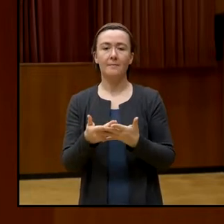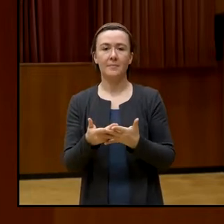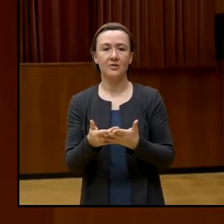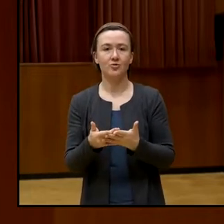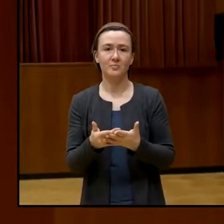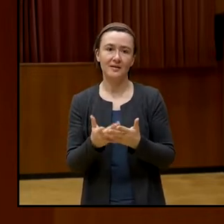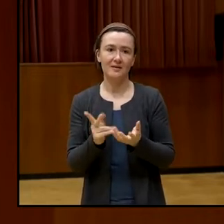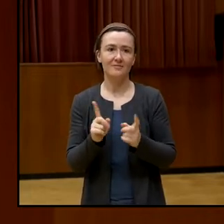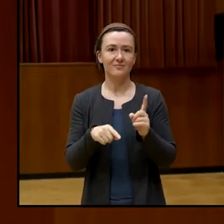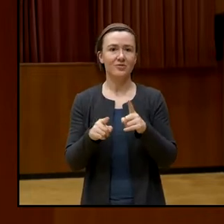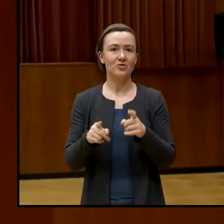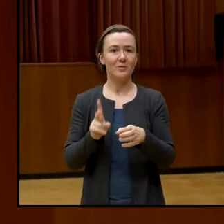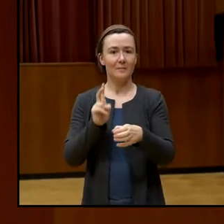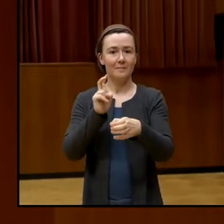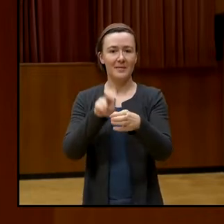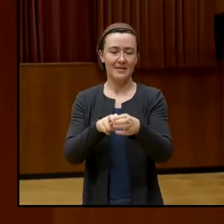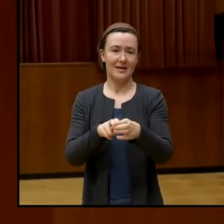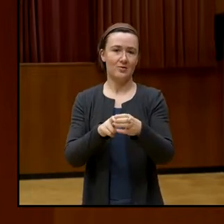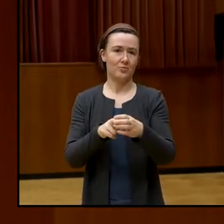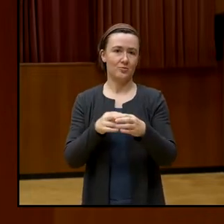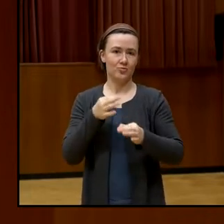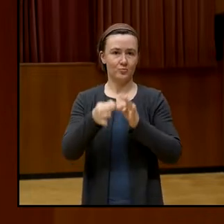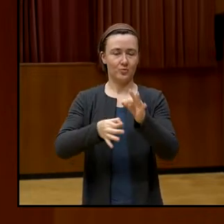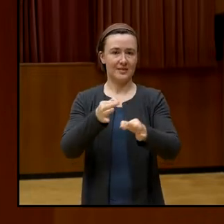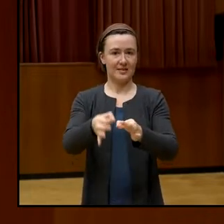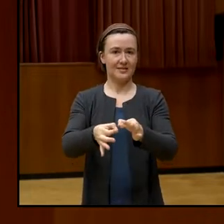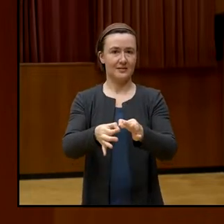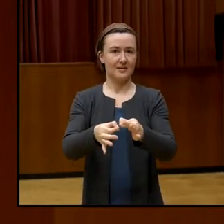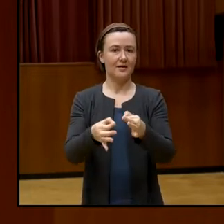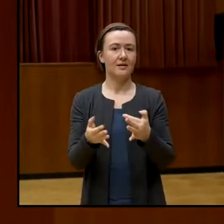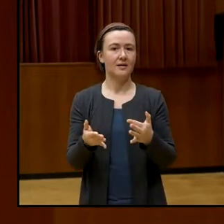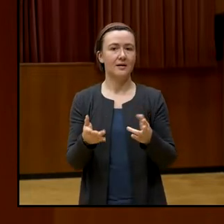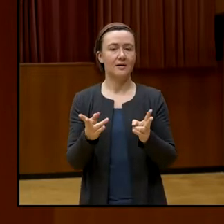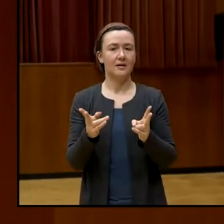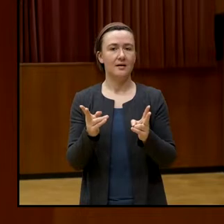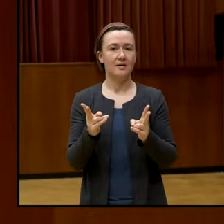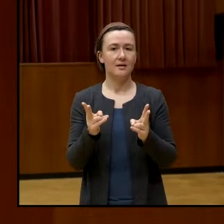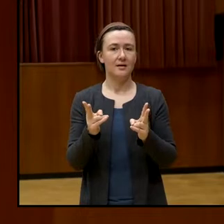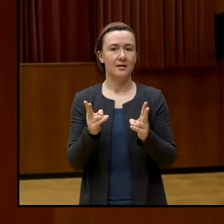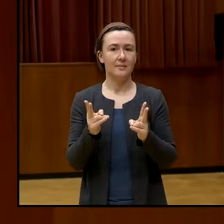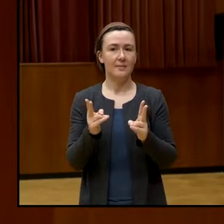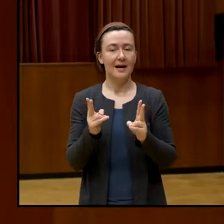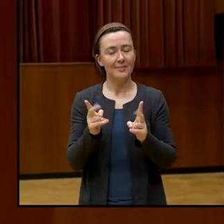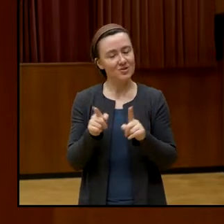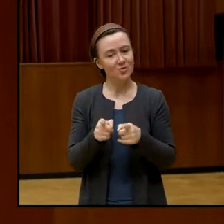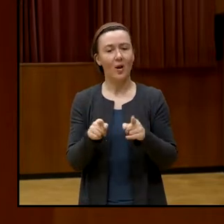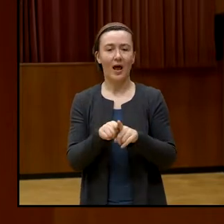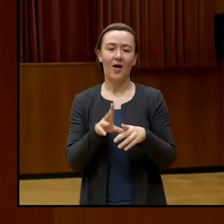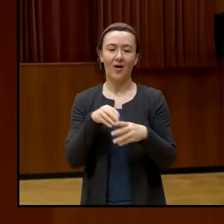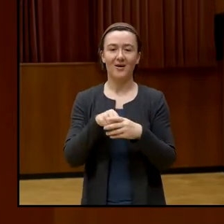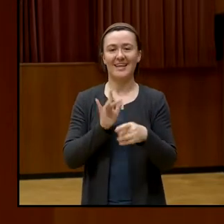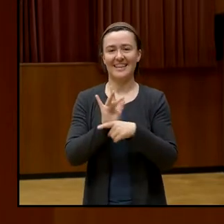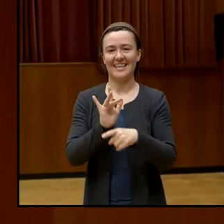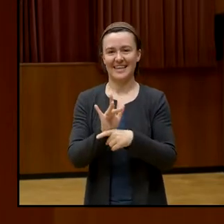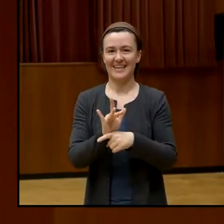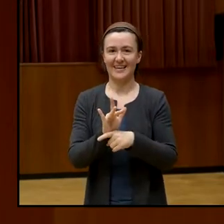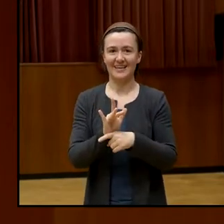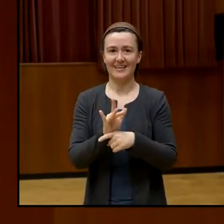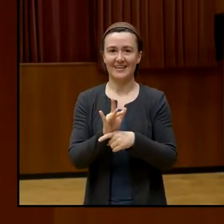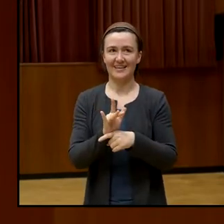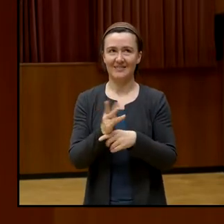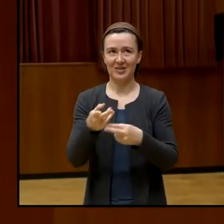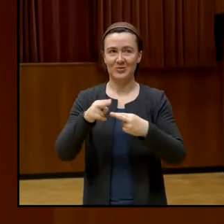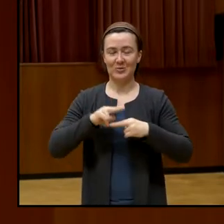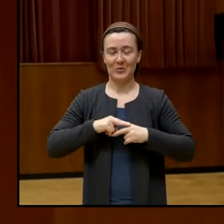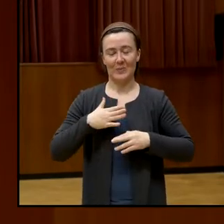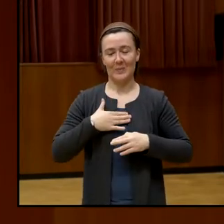sowas sehr wohl auch geschaffen werden kann, allerdings immer mit so ein bisschen Kritik sollte sowas auch verbunden sein, wieder zurückkehrend